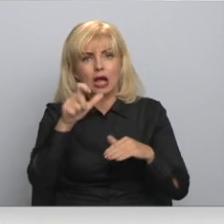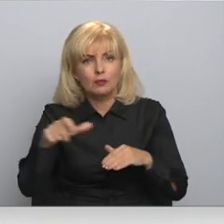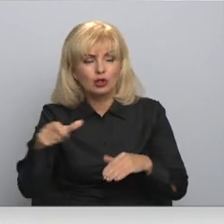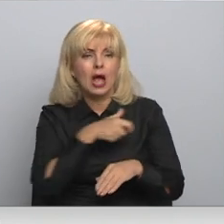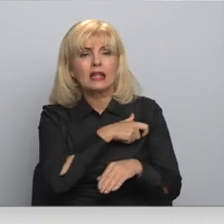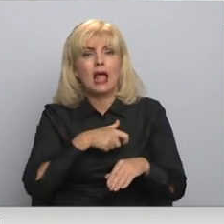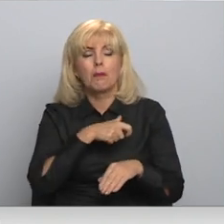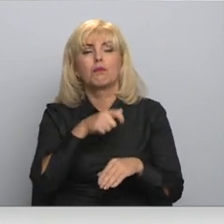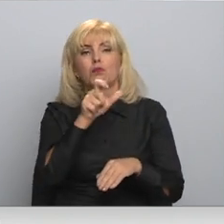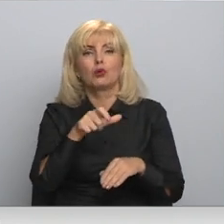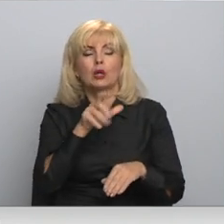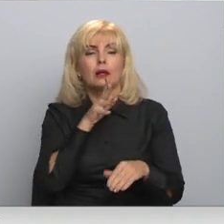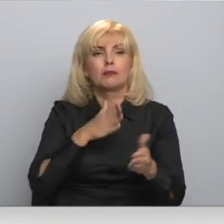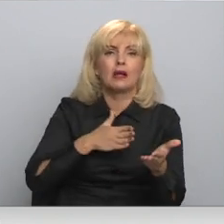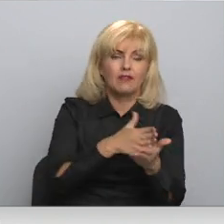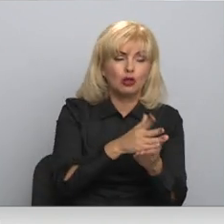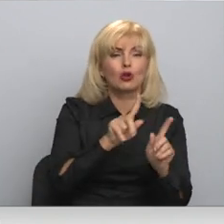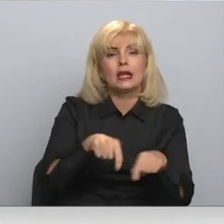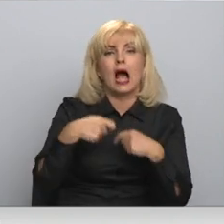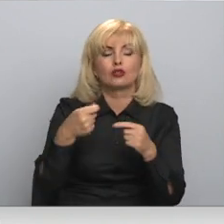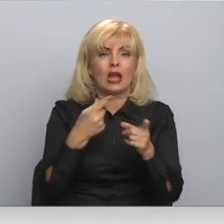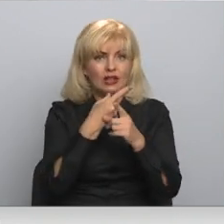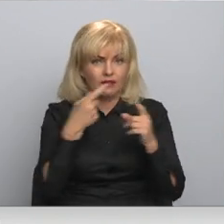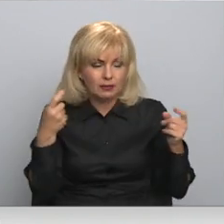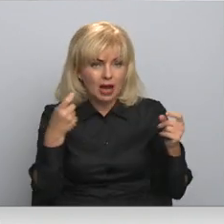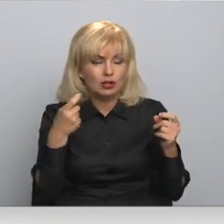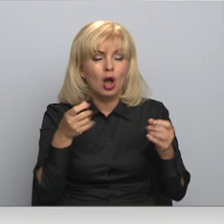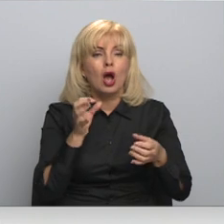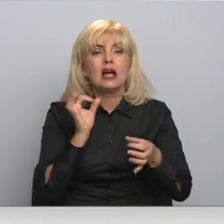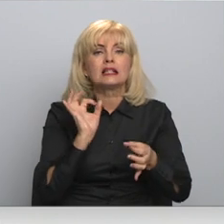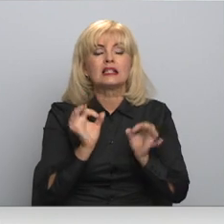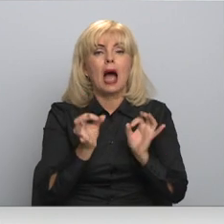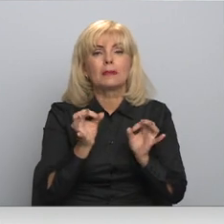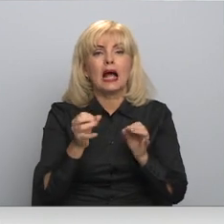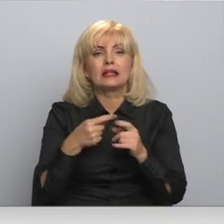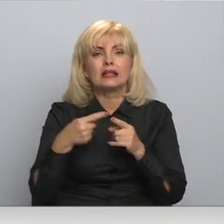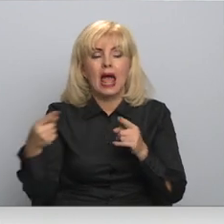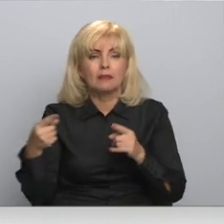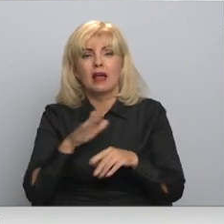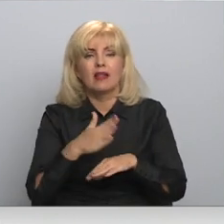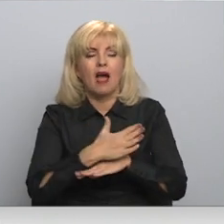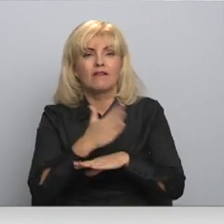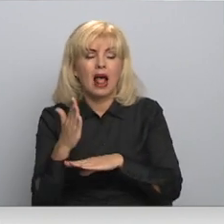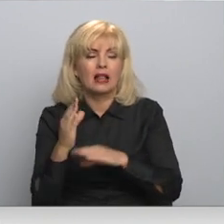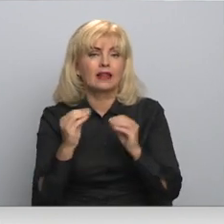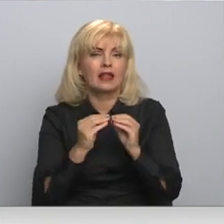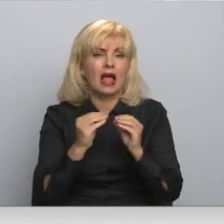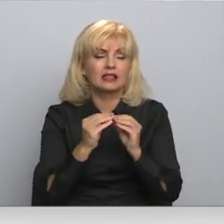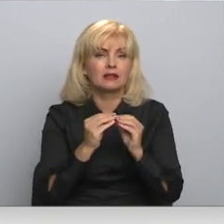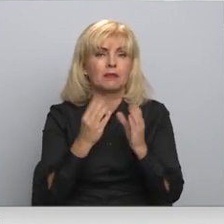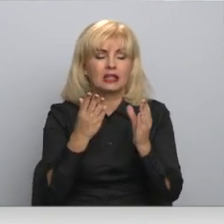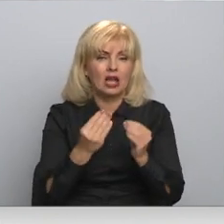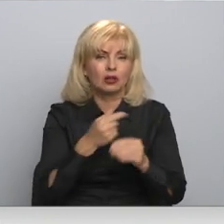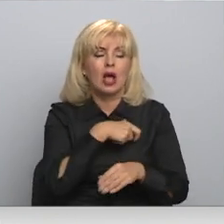vairs, šies ir jāsniedz šī informācija saprātīgā termiņā, bet nevēlākā desmit darbdiem laikā no deputāta